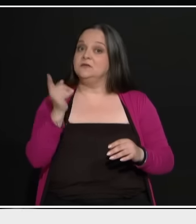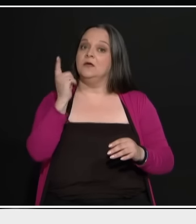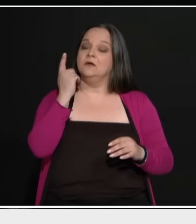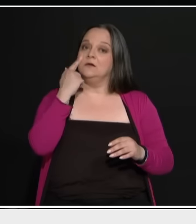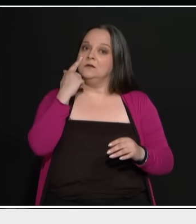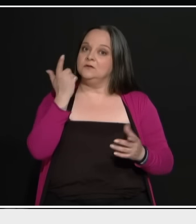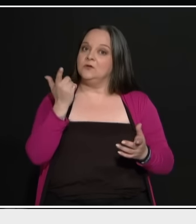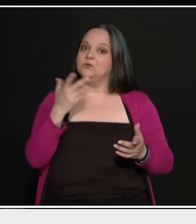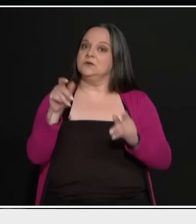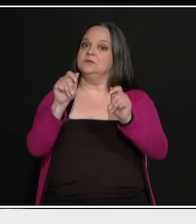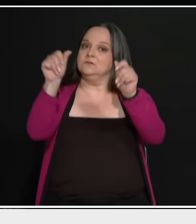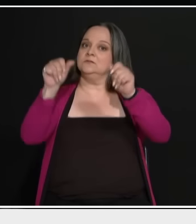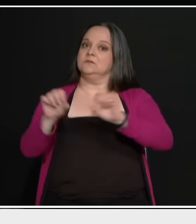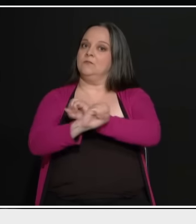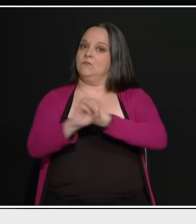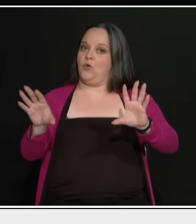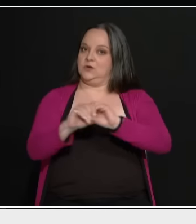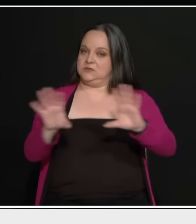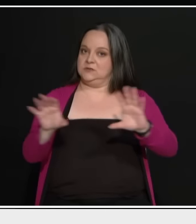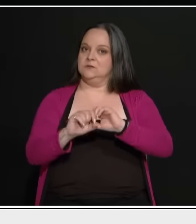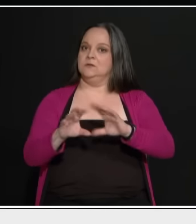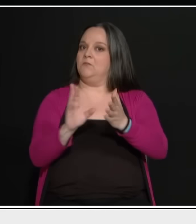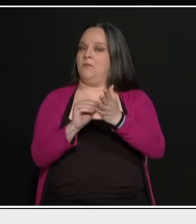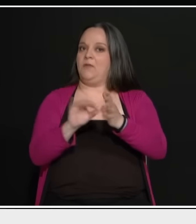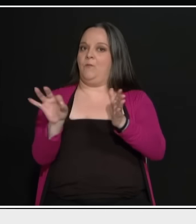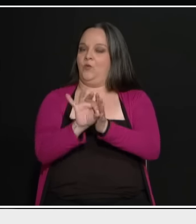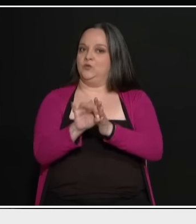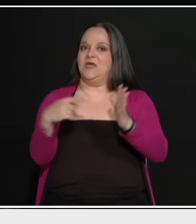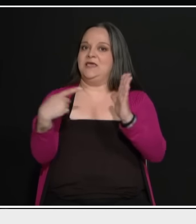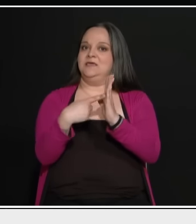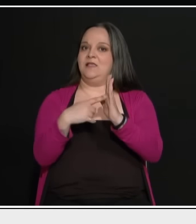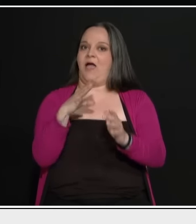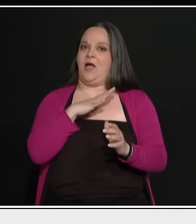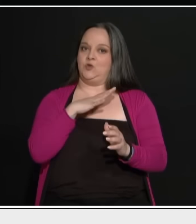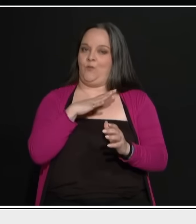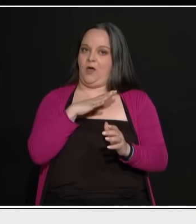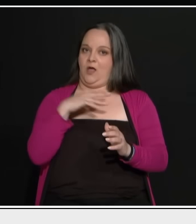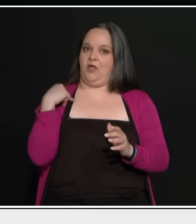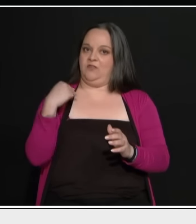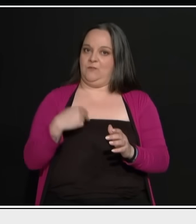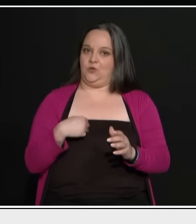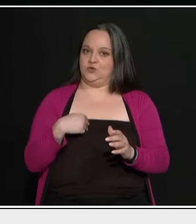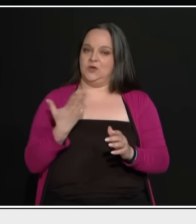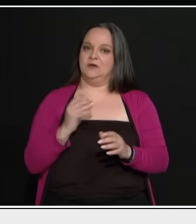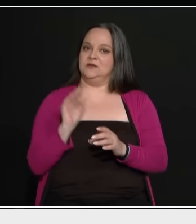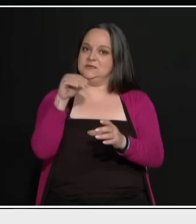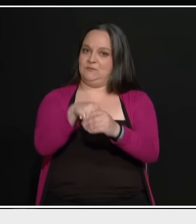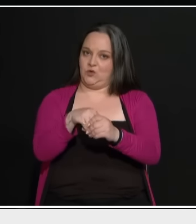προκυρήσει έναν διαγωνισμό για χίλια άτομα στο δημόσιο, πάνε και δίνουν 120.000